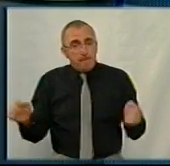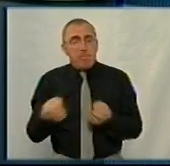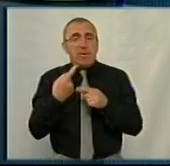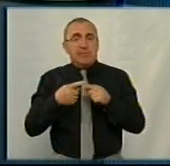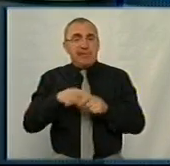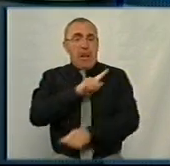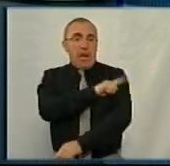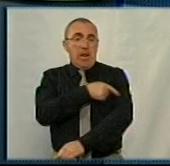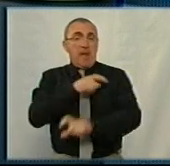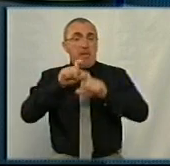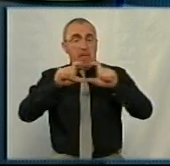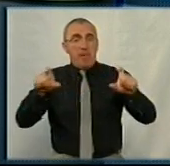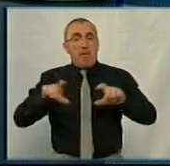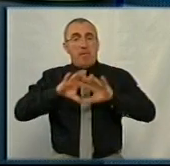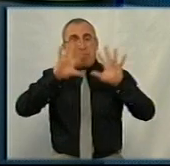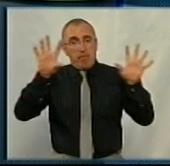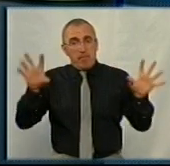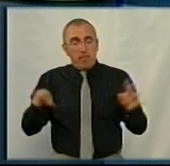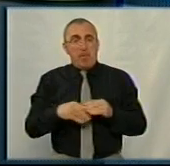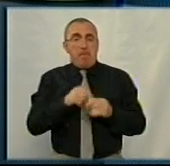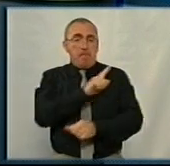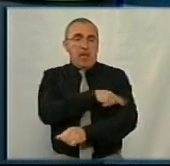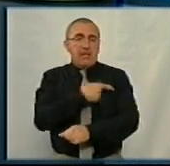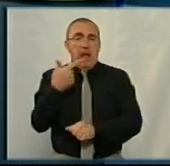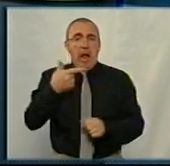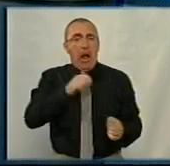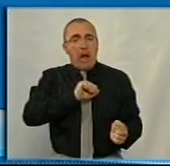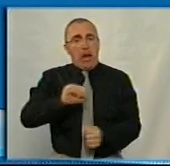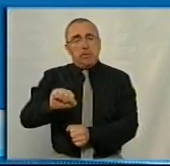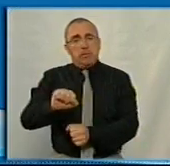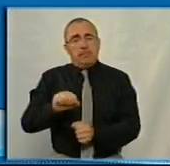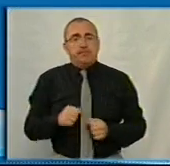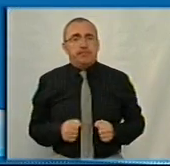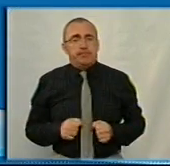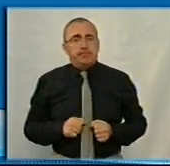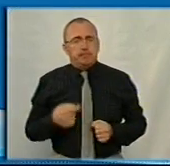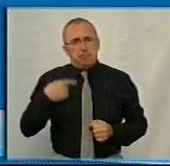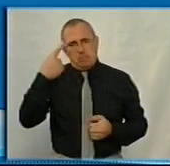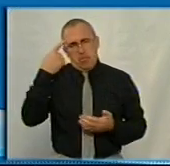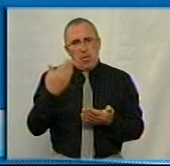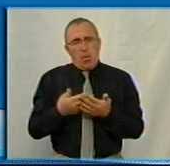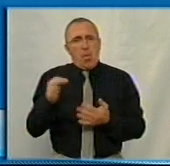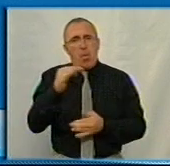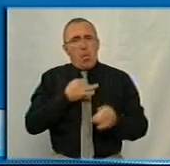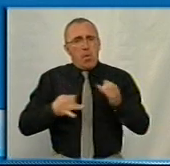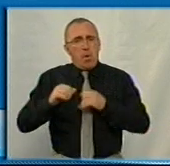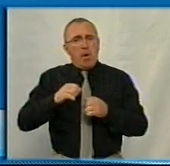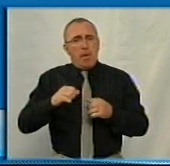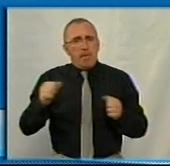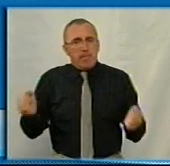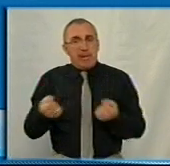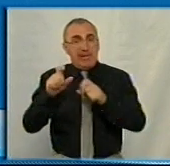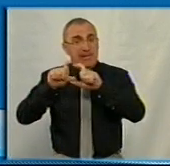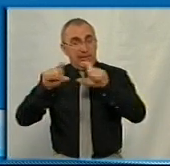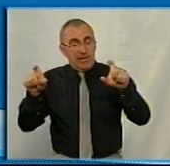лікувальних закладів понад обсяг медичних гарантій. Давайте оточнимо, для мого розуміння, як мінімум, мова йде про підтримку тих закладів,